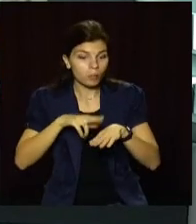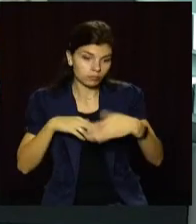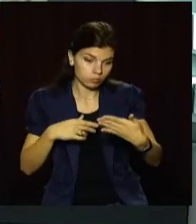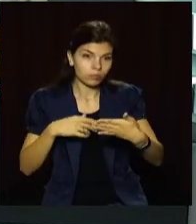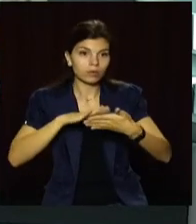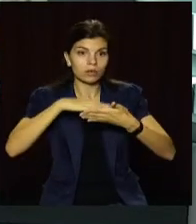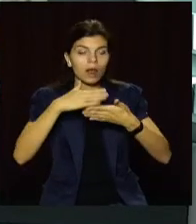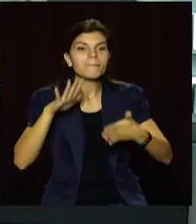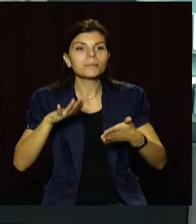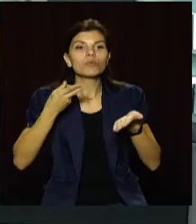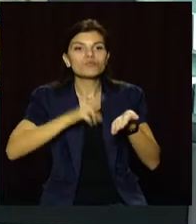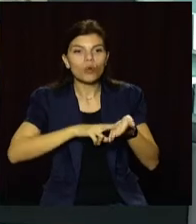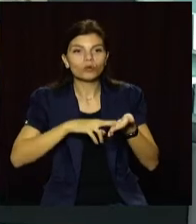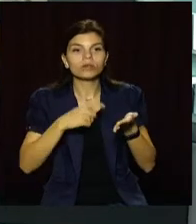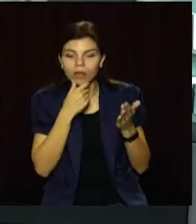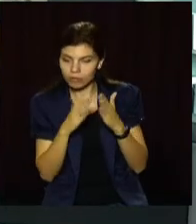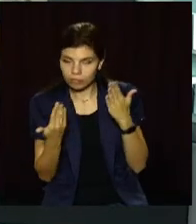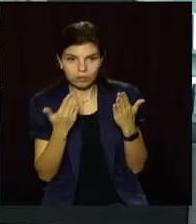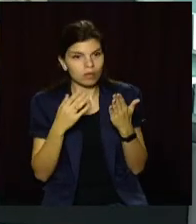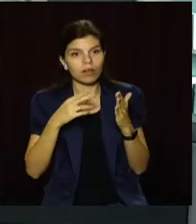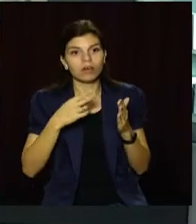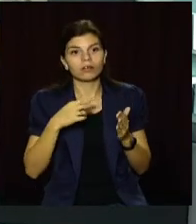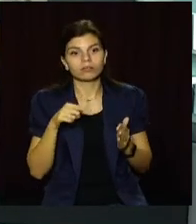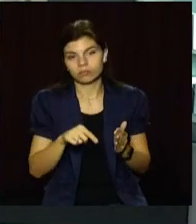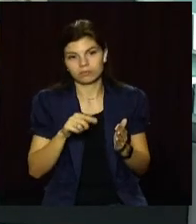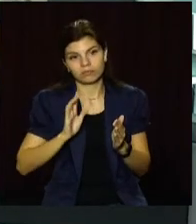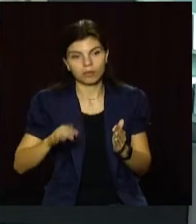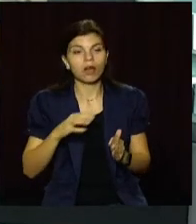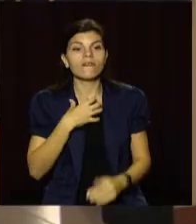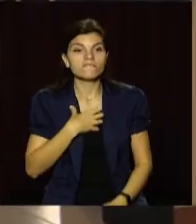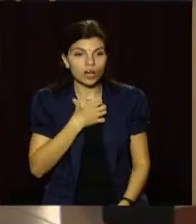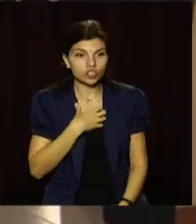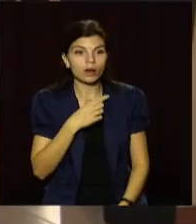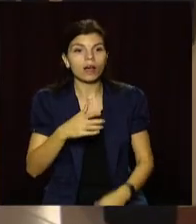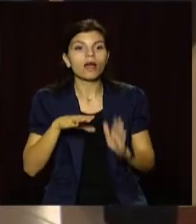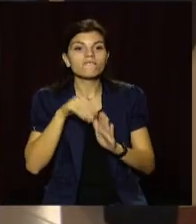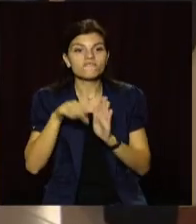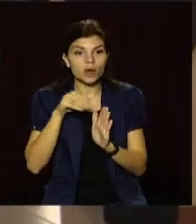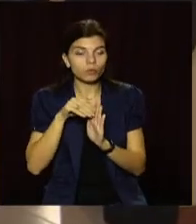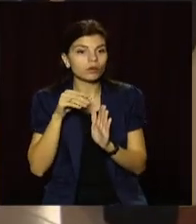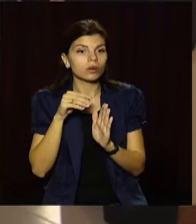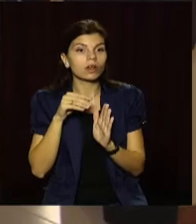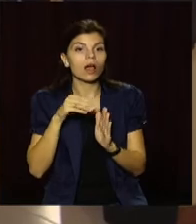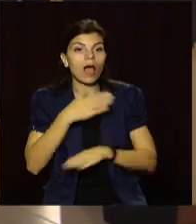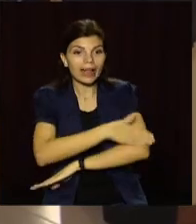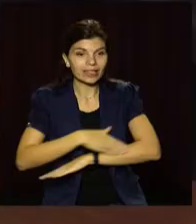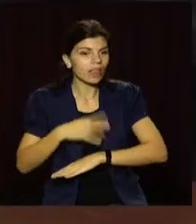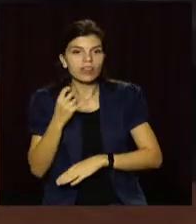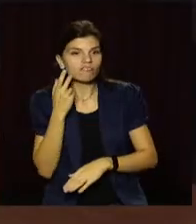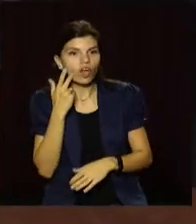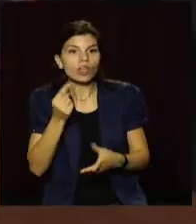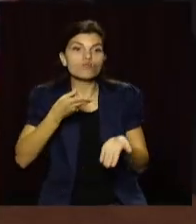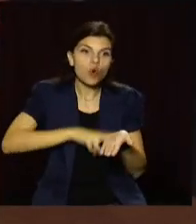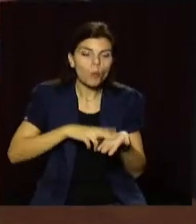сторінку з місцем реєстрації члену ДВК перевіряти не потрібно, адже тепер виборча адреса не завжди співпадає з місцем реєстрації.